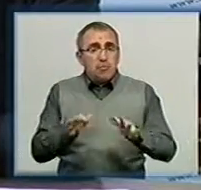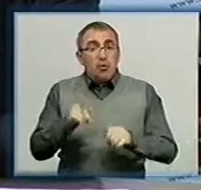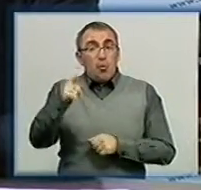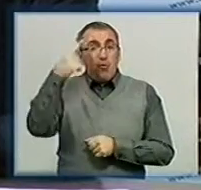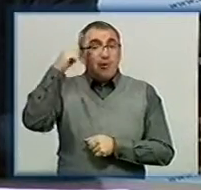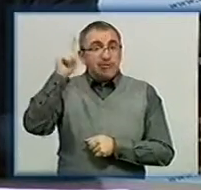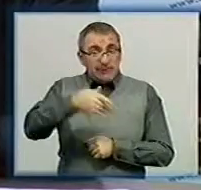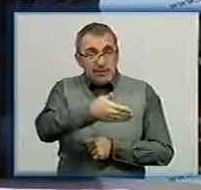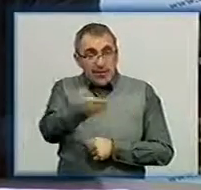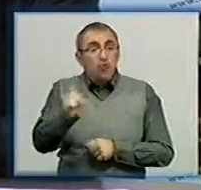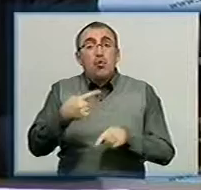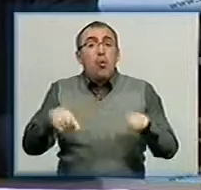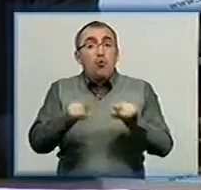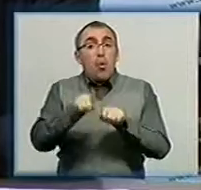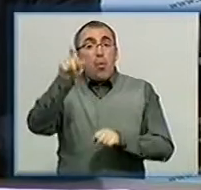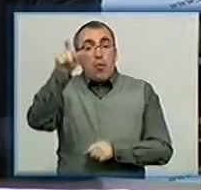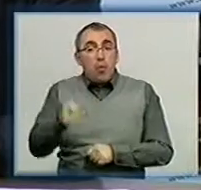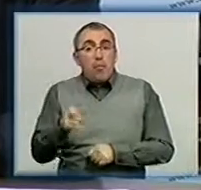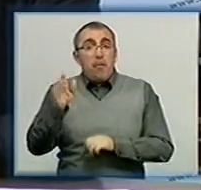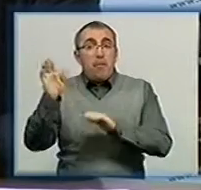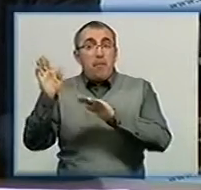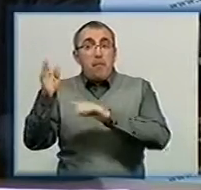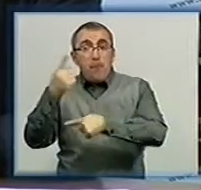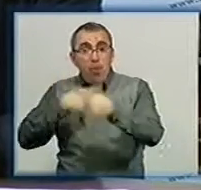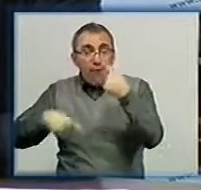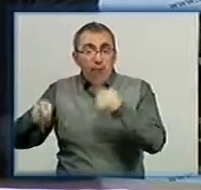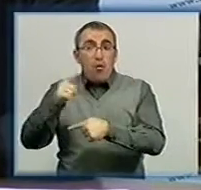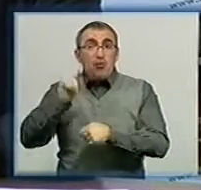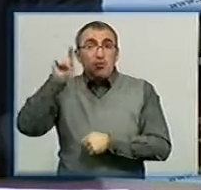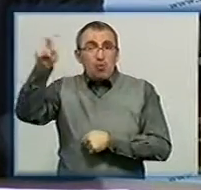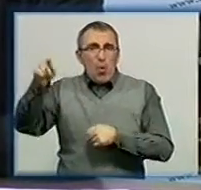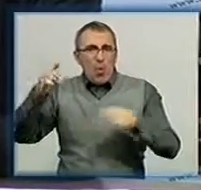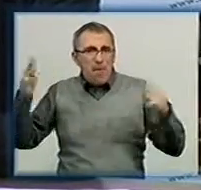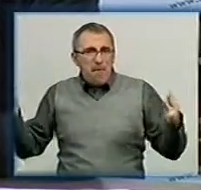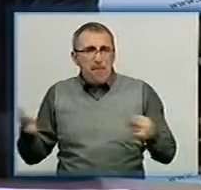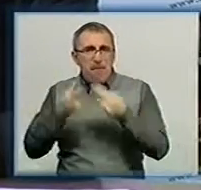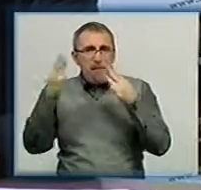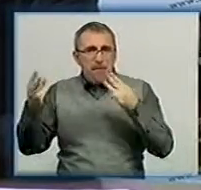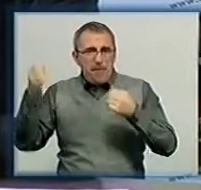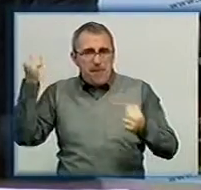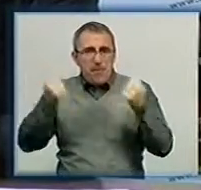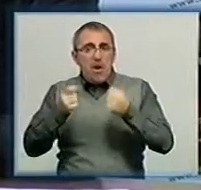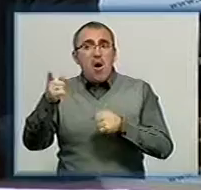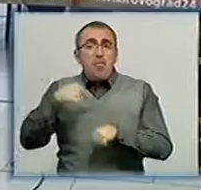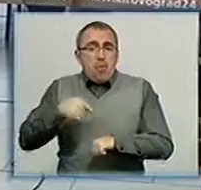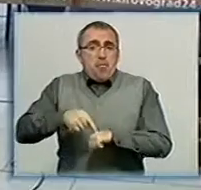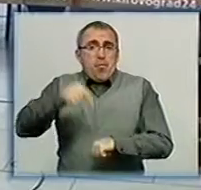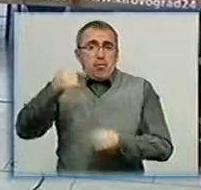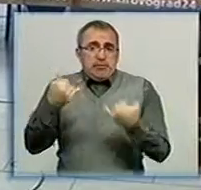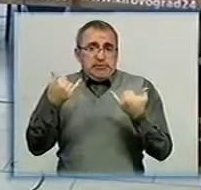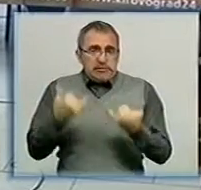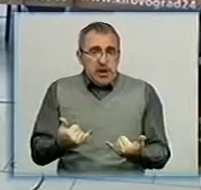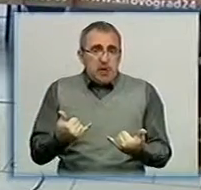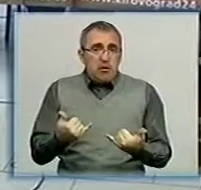знаєте, що таке людина, яка прийшла, повернулася з того пекла, яке там, і як йому почувати зараз,